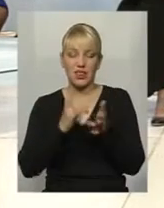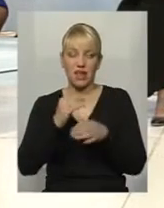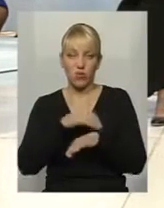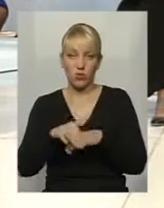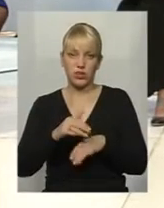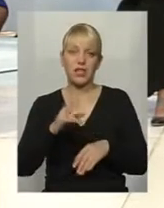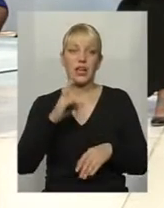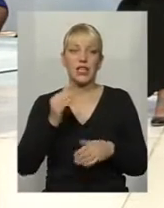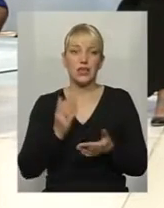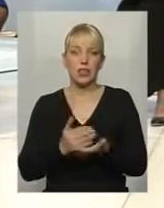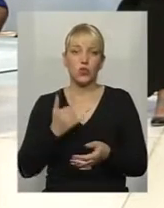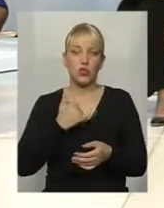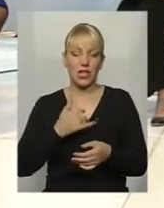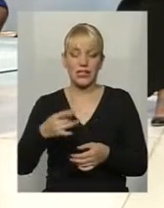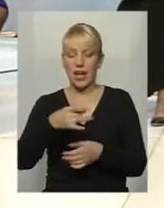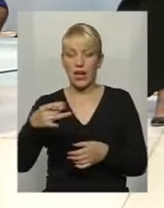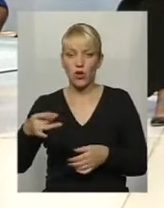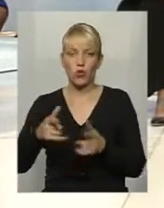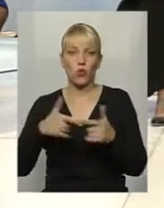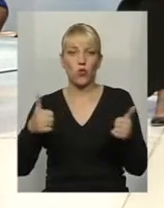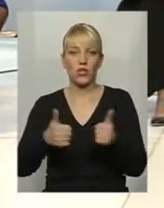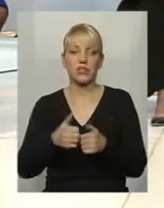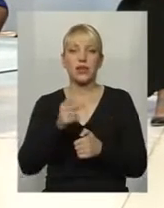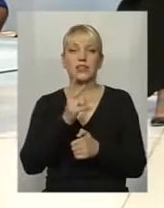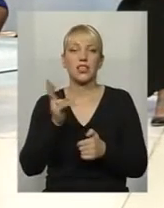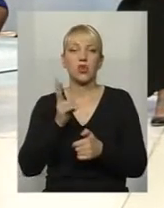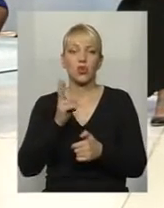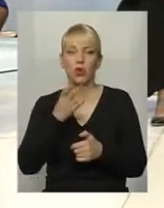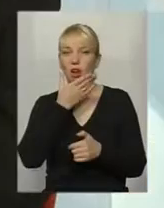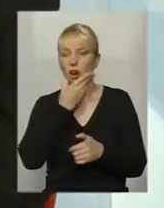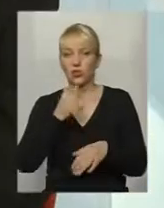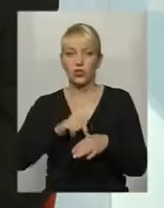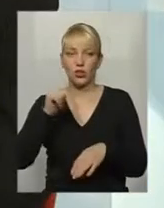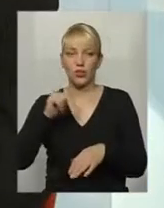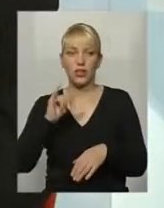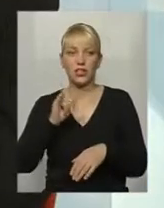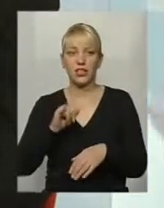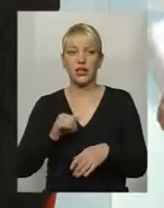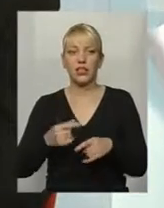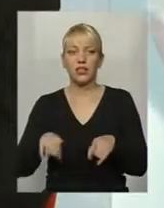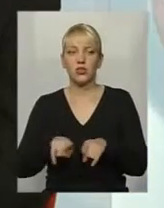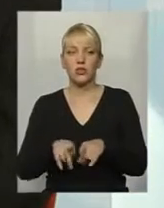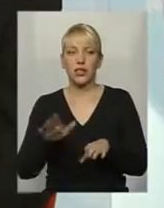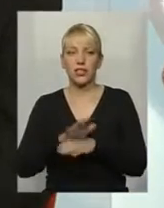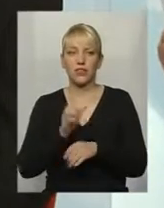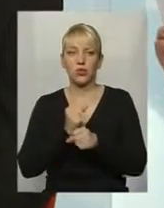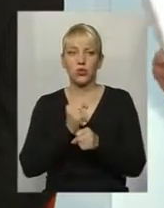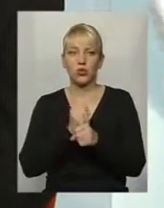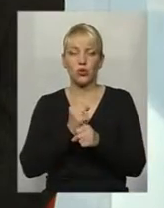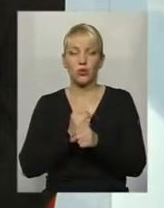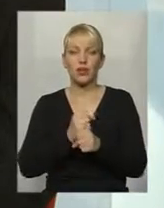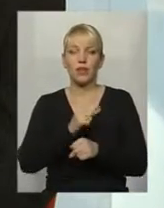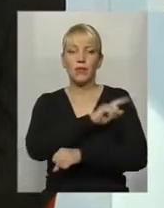але є в нас райони, організації, які гарно зреагували на цю вказівку і зробили в